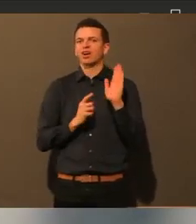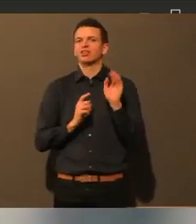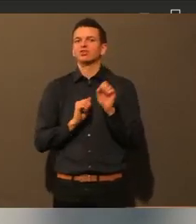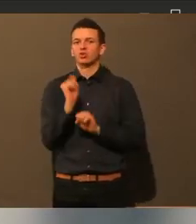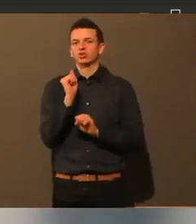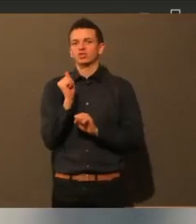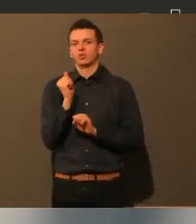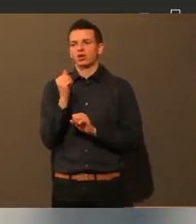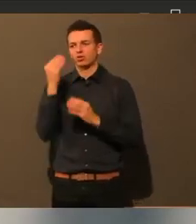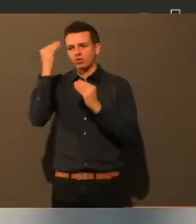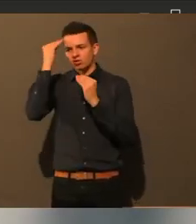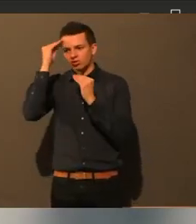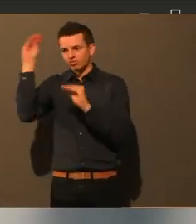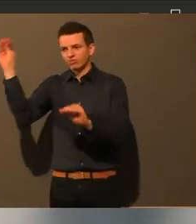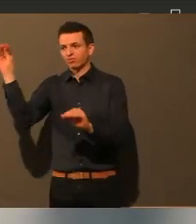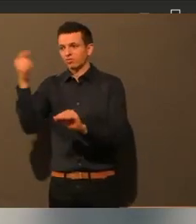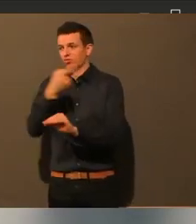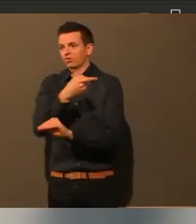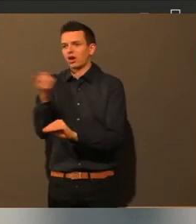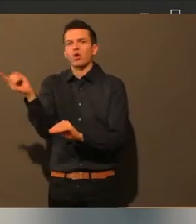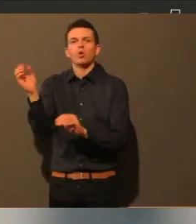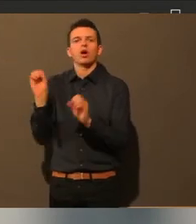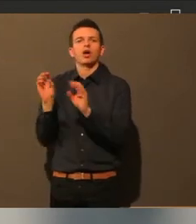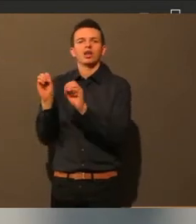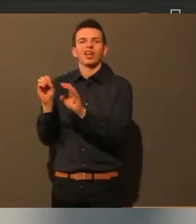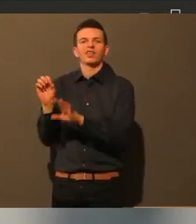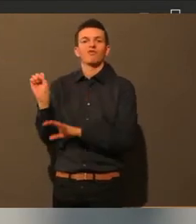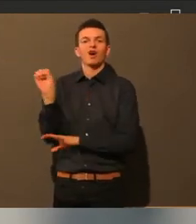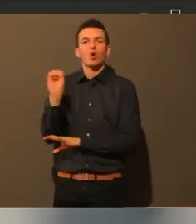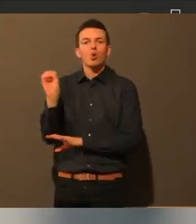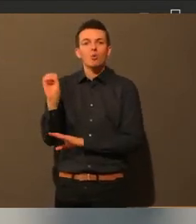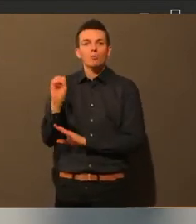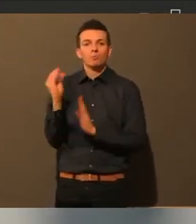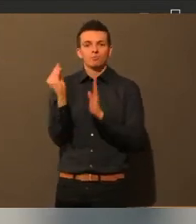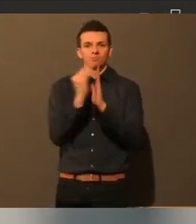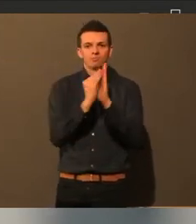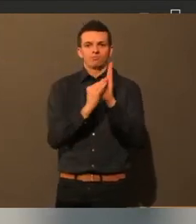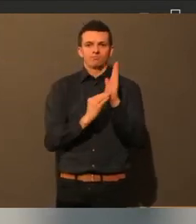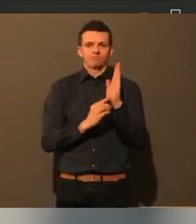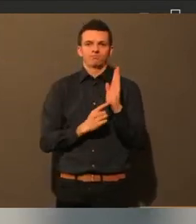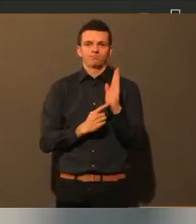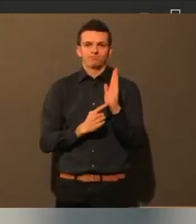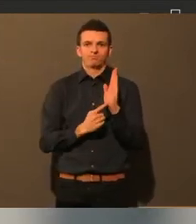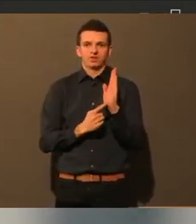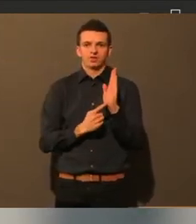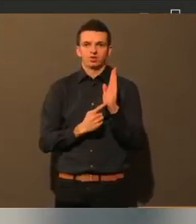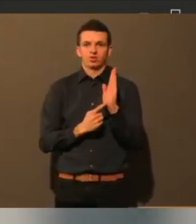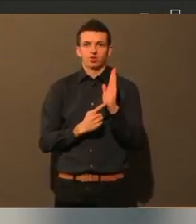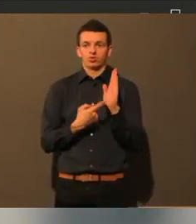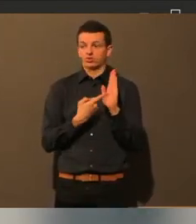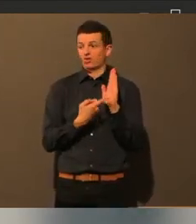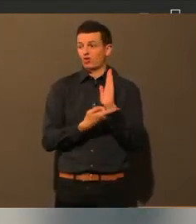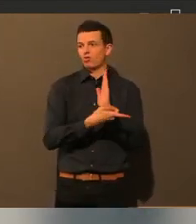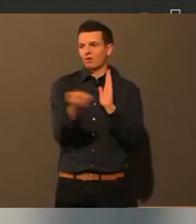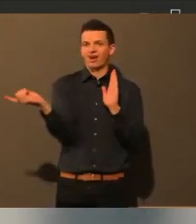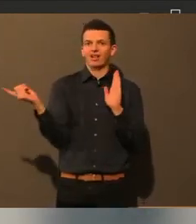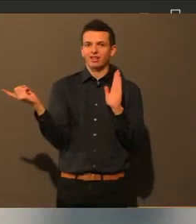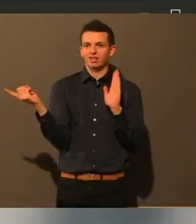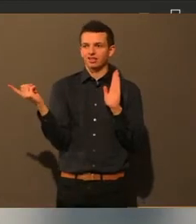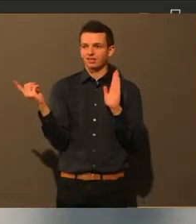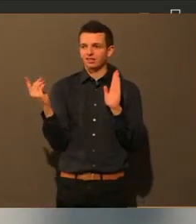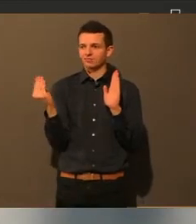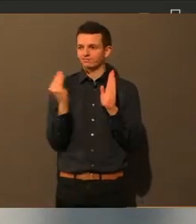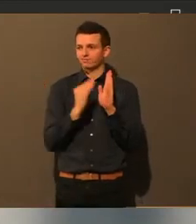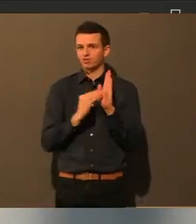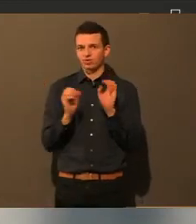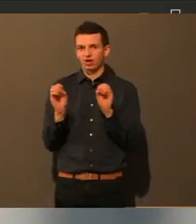durchaus überlegt hatten, es so zu tun, aber von den gesamten, auch rechtlichen, von den rechtlichen Rahmenbedingungen,